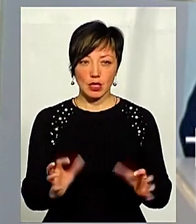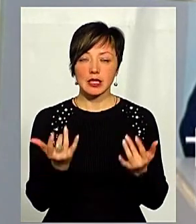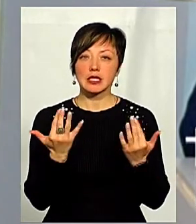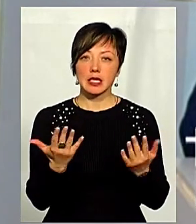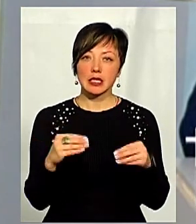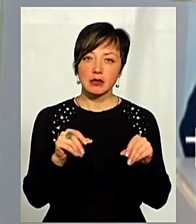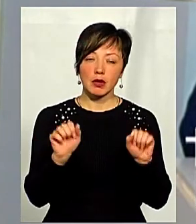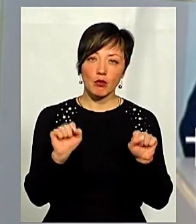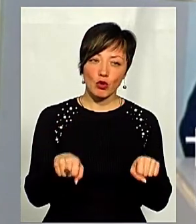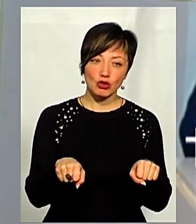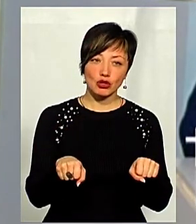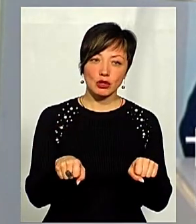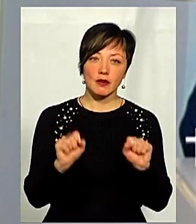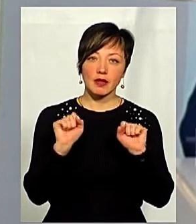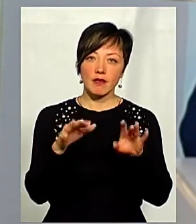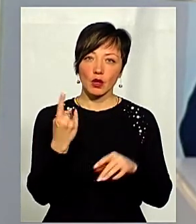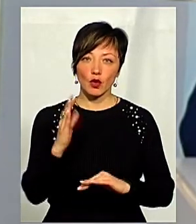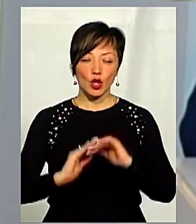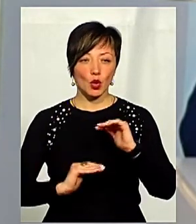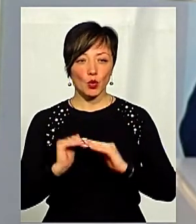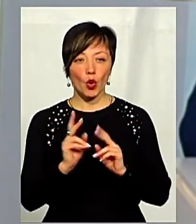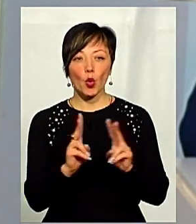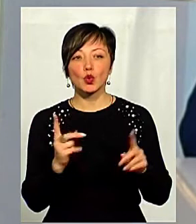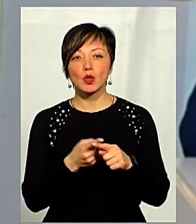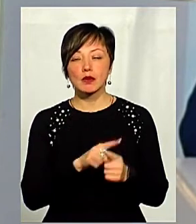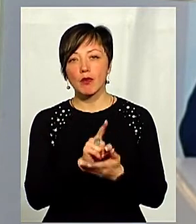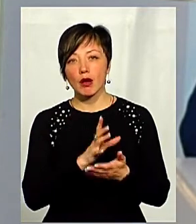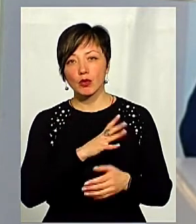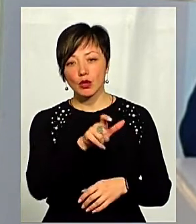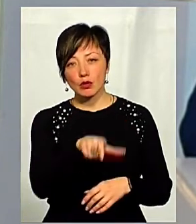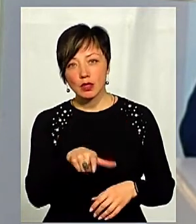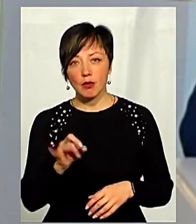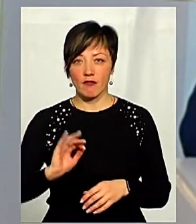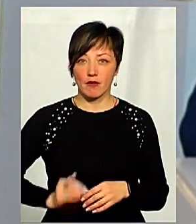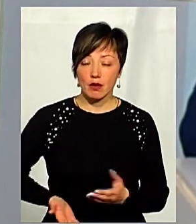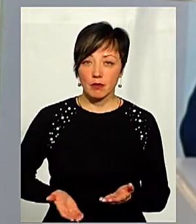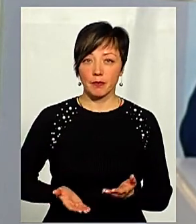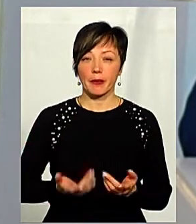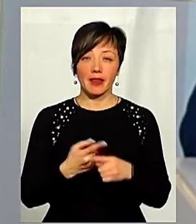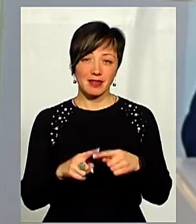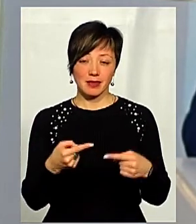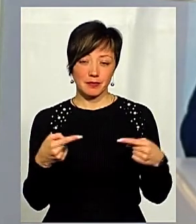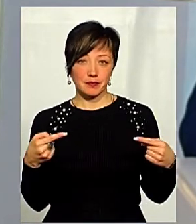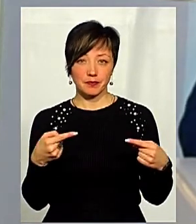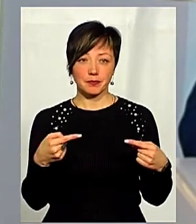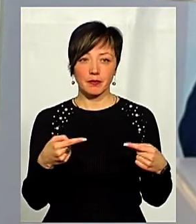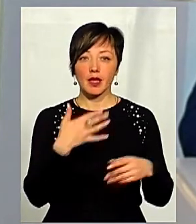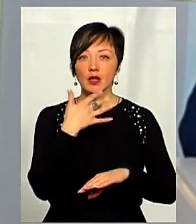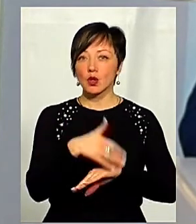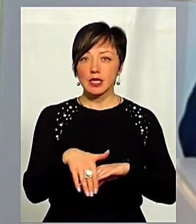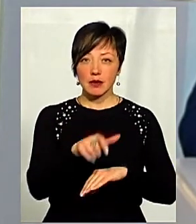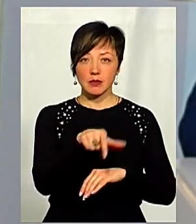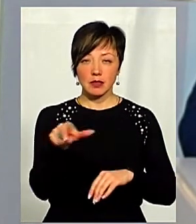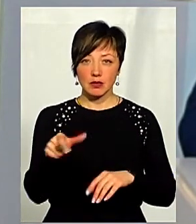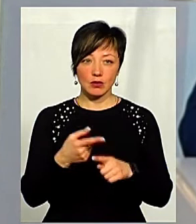Скільки землі можна віддавати в одні руки? Хто це має бути, фізична або юридична особа? Ну, вже осіб-іноземці